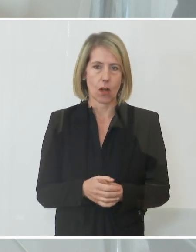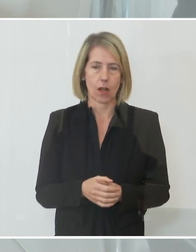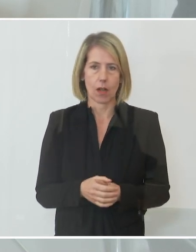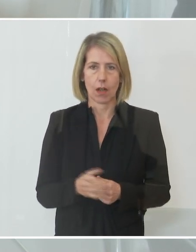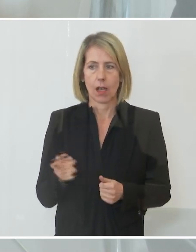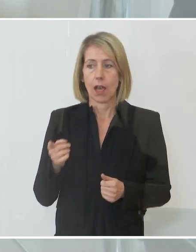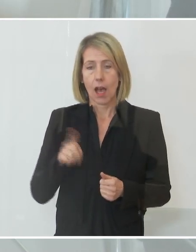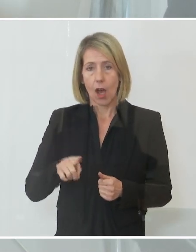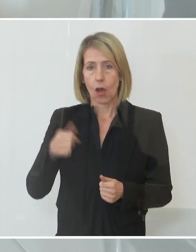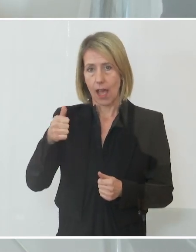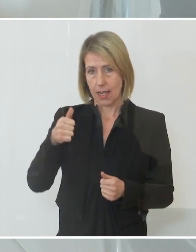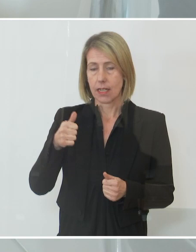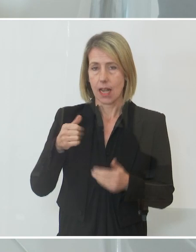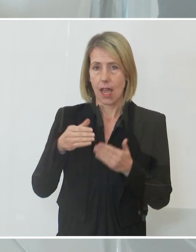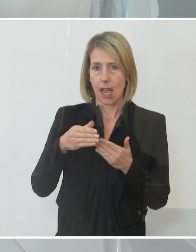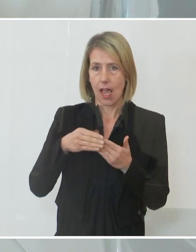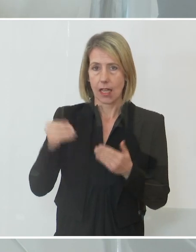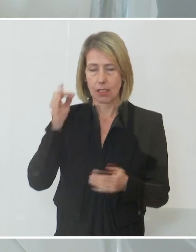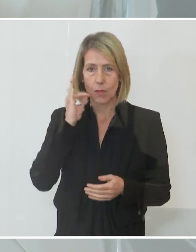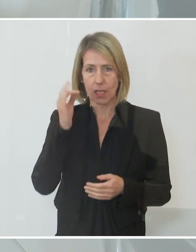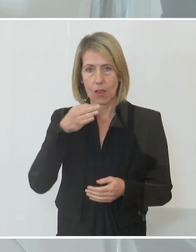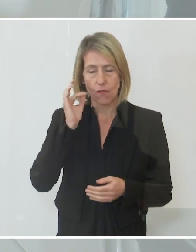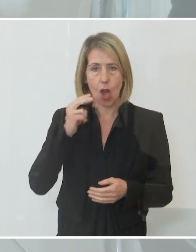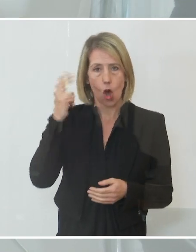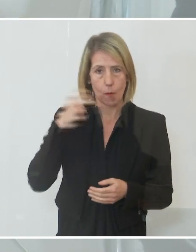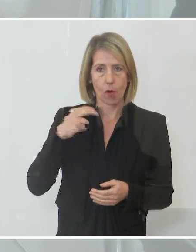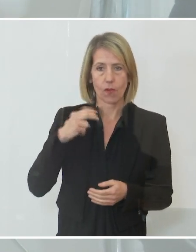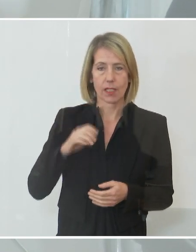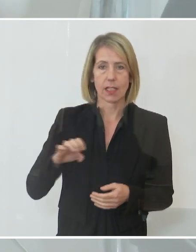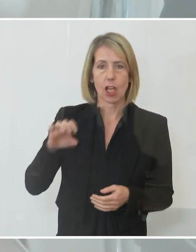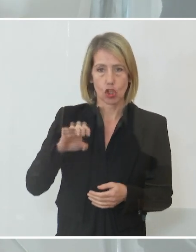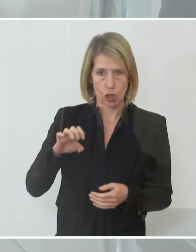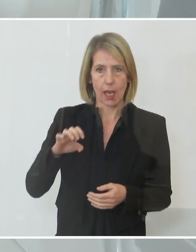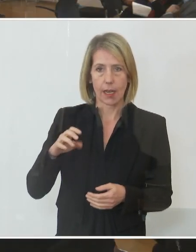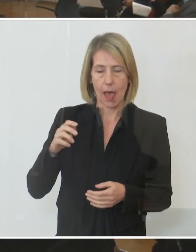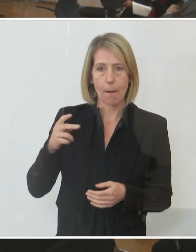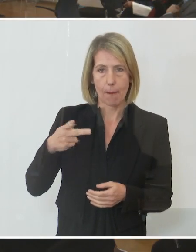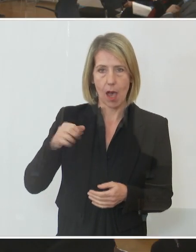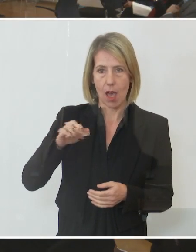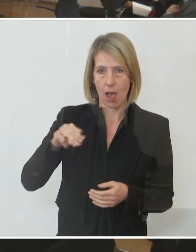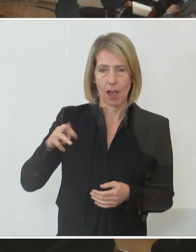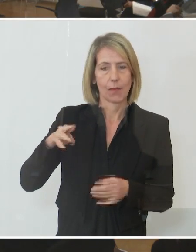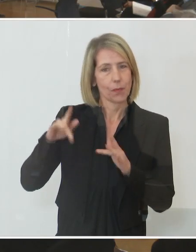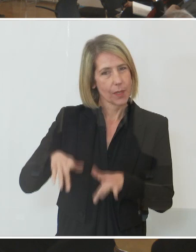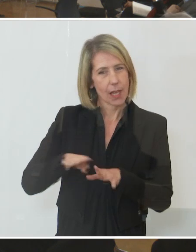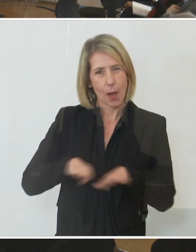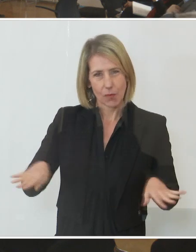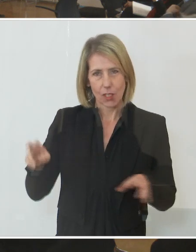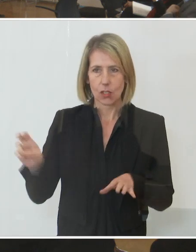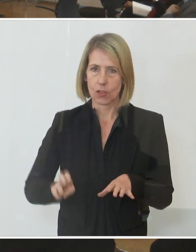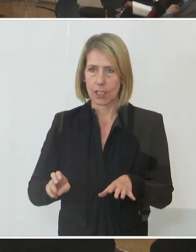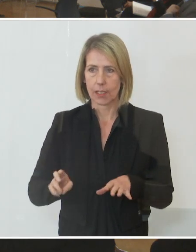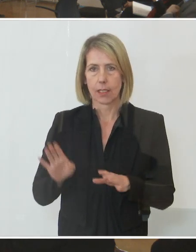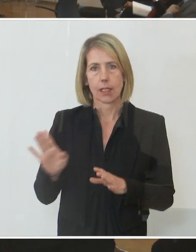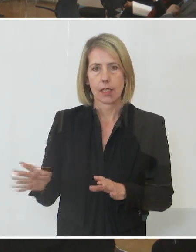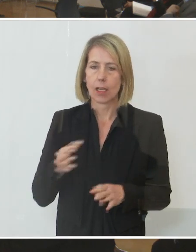ommierte Expertin, die Frau Prof. Eva Sternhammer auf unserer Seite jetzt sitzt und hier am Tisch und auch hier ihre Expertise zur